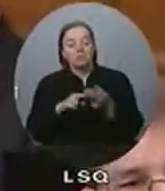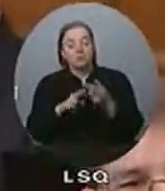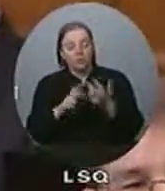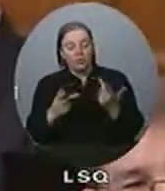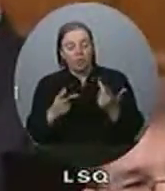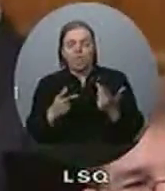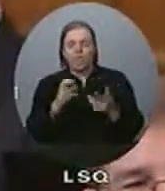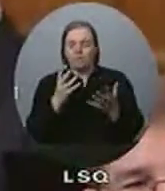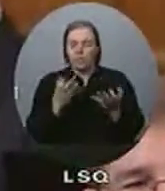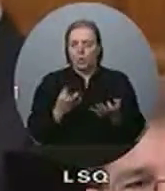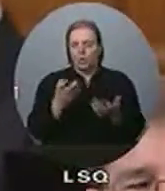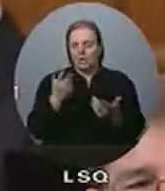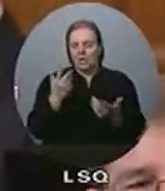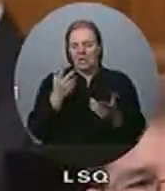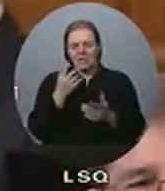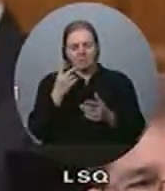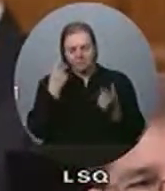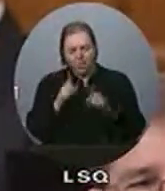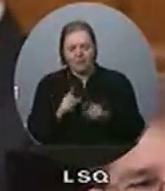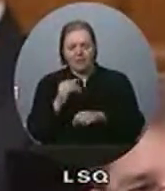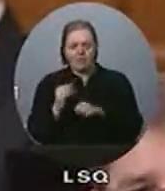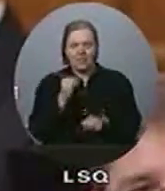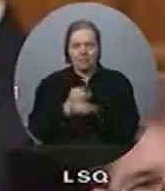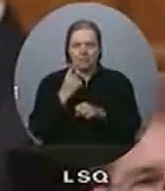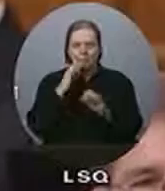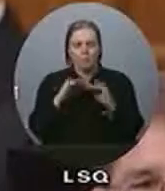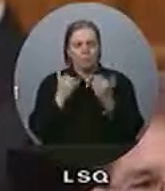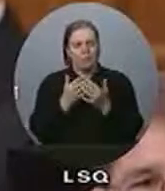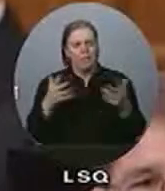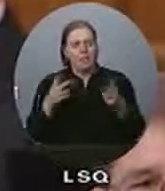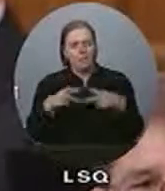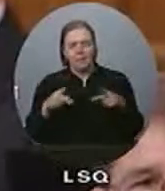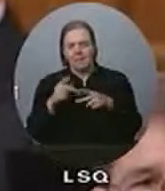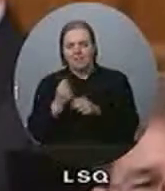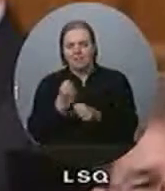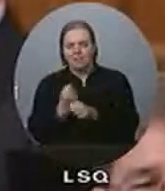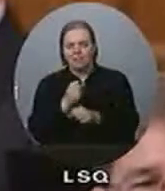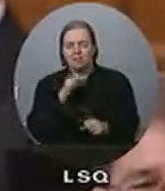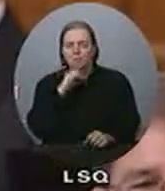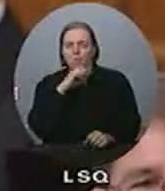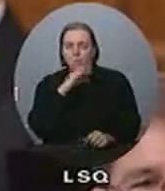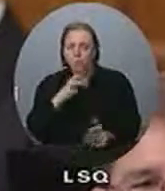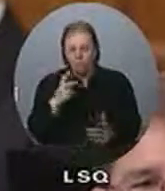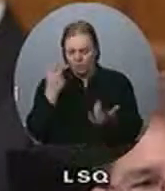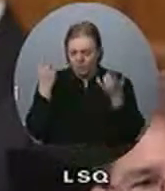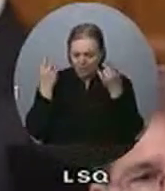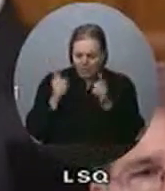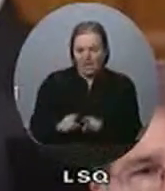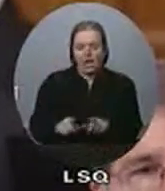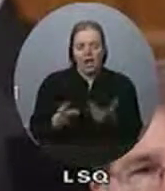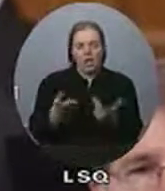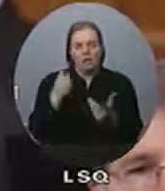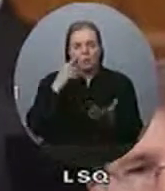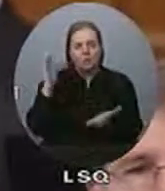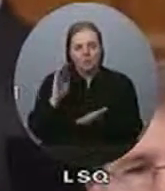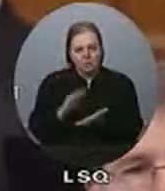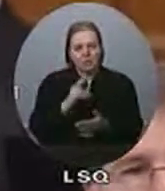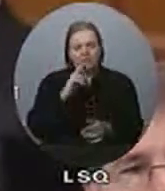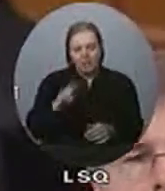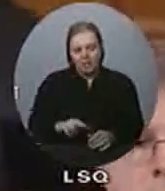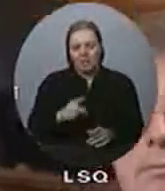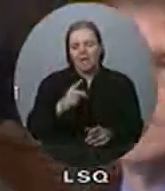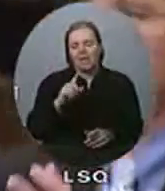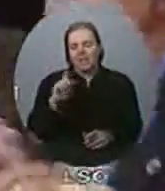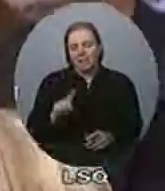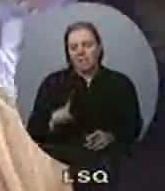internationale, une entente internationale pour que tous les grands émetteurs s'entendent pour réduire réellement les